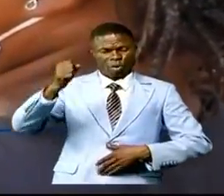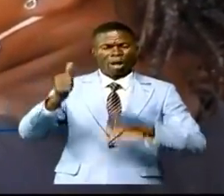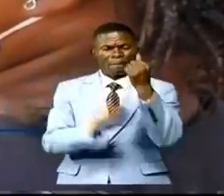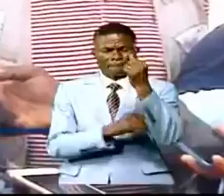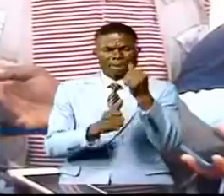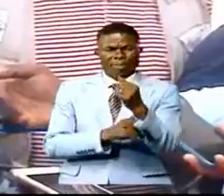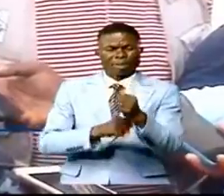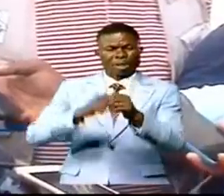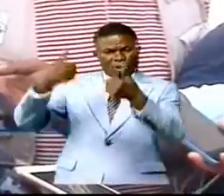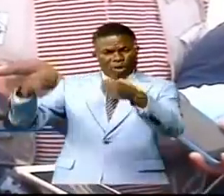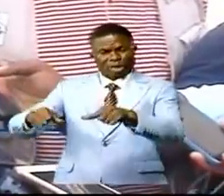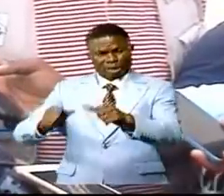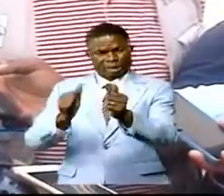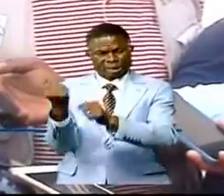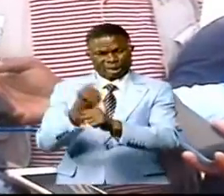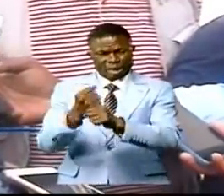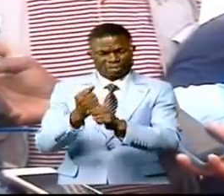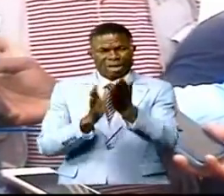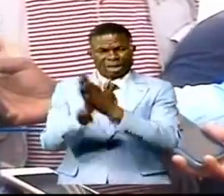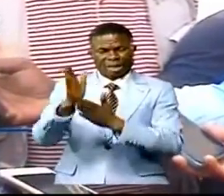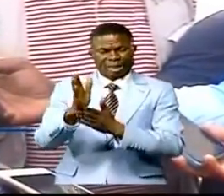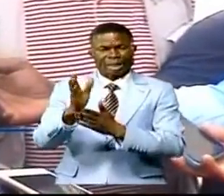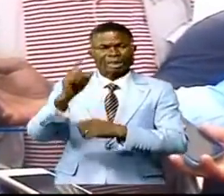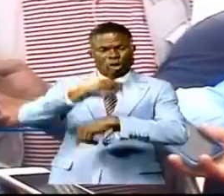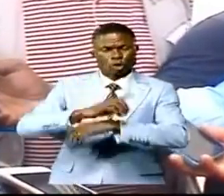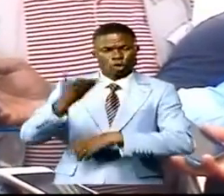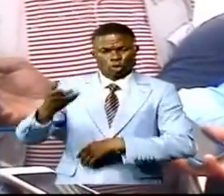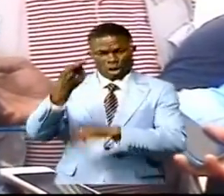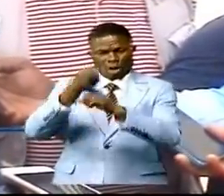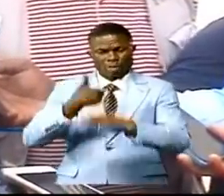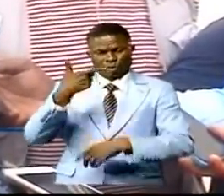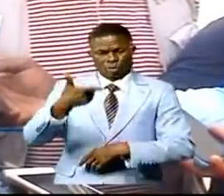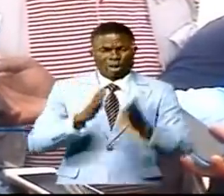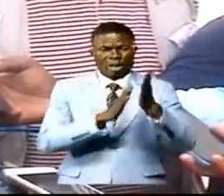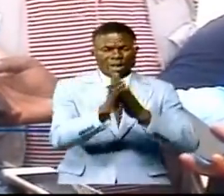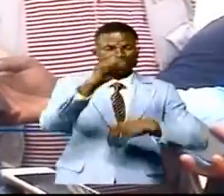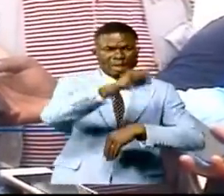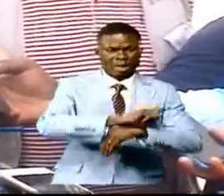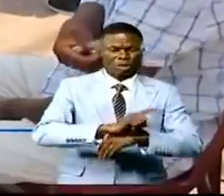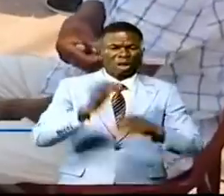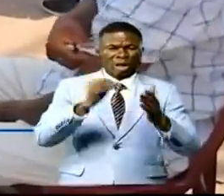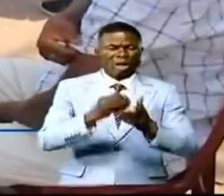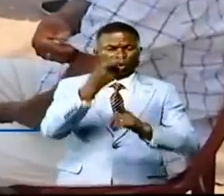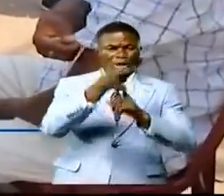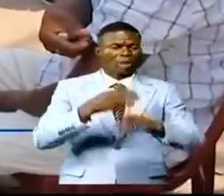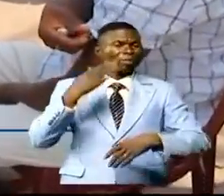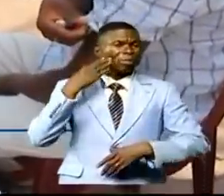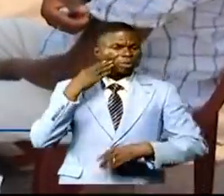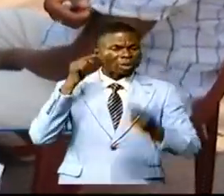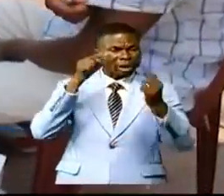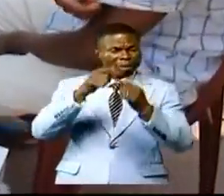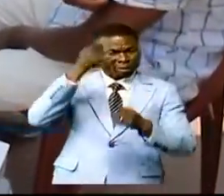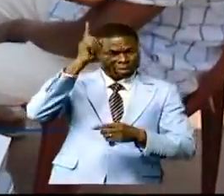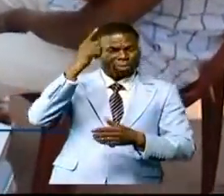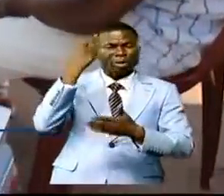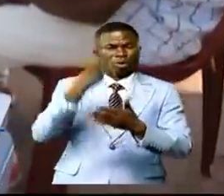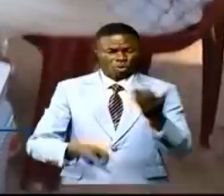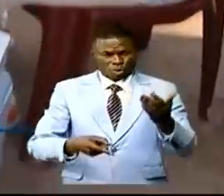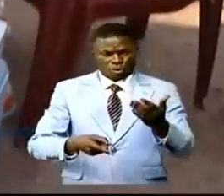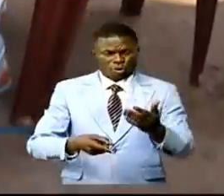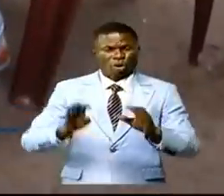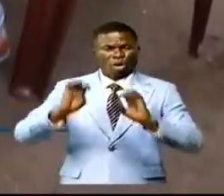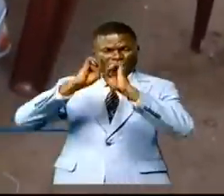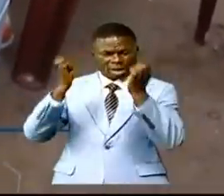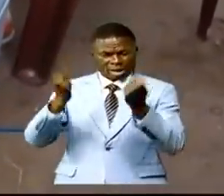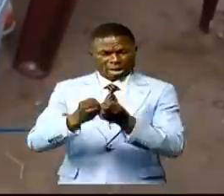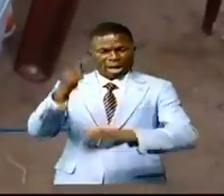pendant 15 jours pour le mois de février ici et 15 jours pour le mois de mars. L'objectif attendu est qu'une équipe